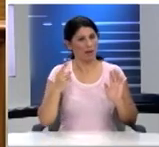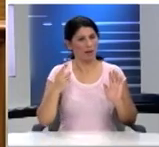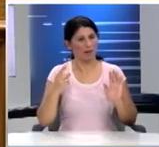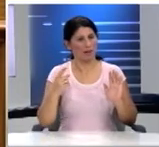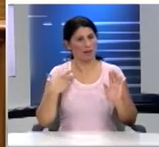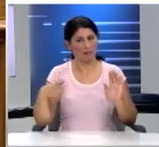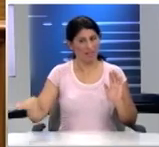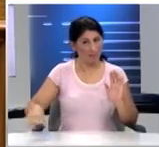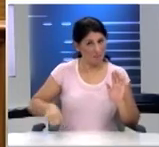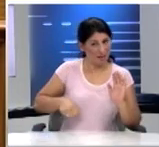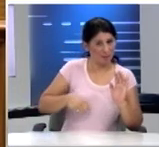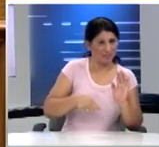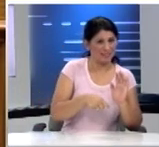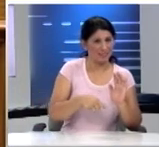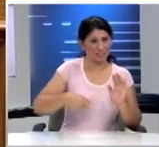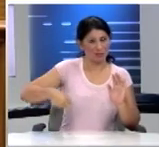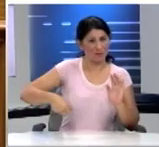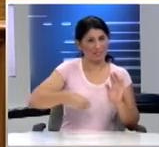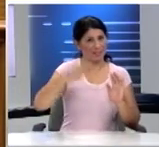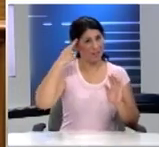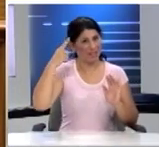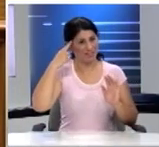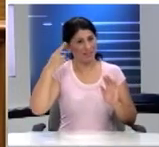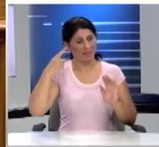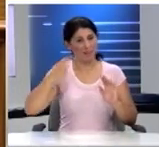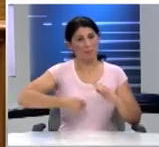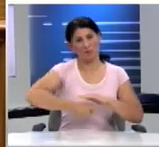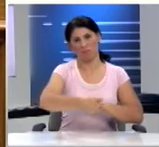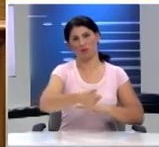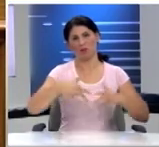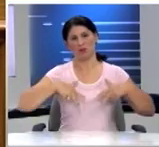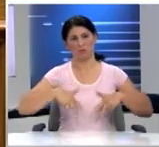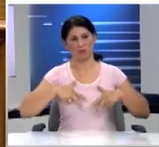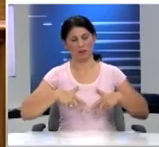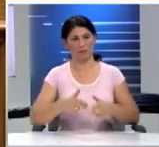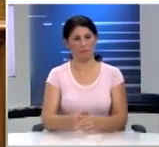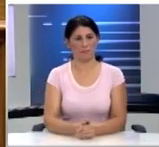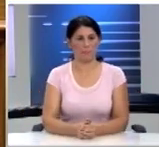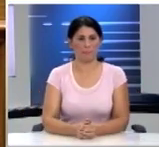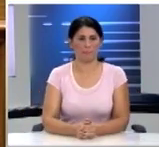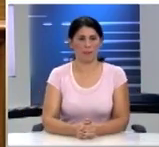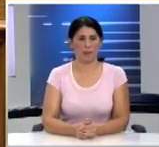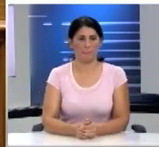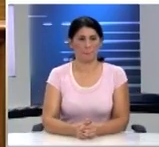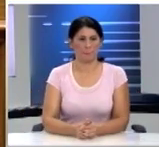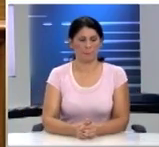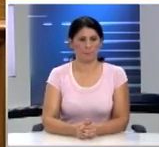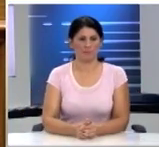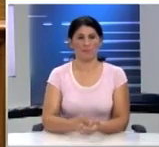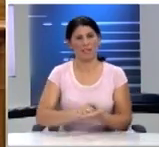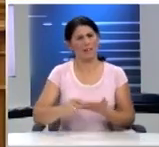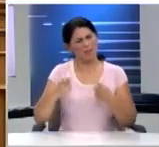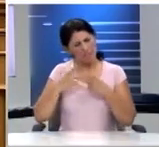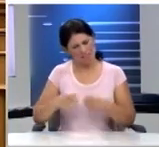πάρω μαζί στο βαλιτσάκι Το βαλιτσάκι με τις ιδέες Ο οποίες παίρνω πίσω για το Υπουργείο Είχα γράψει τελείως διαφορετικά